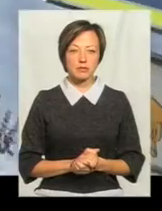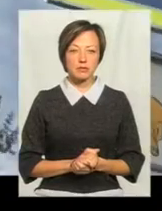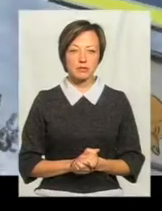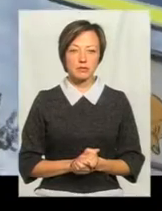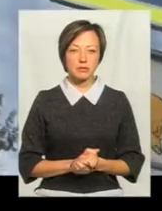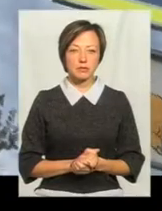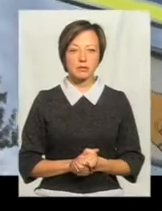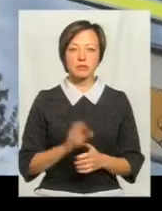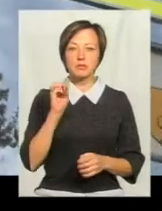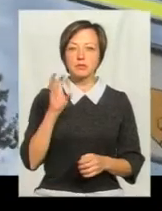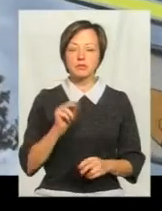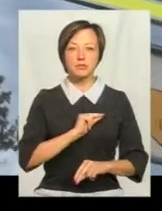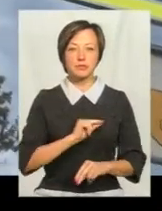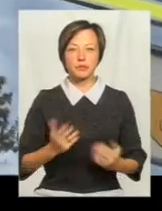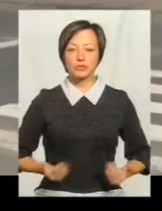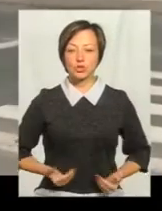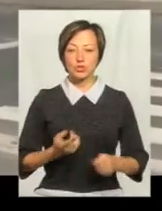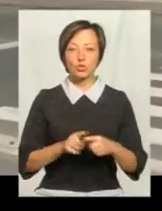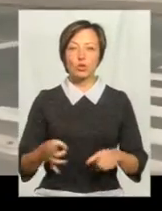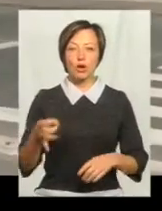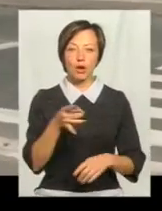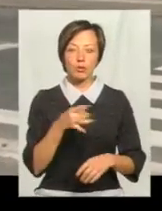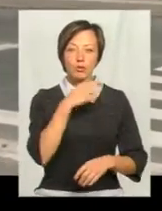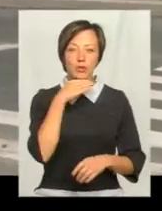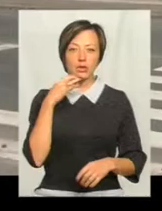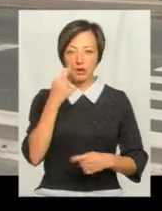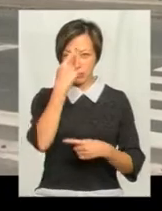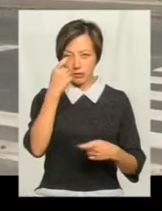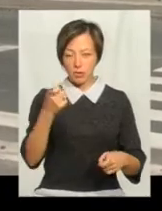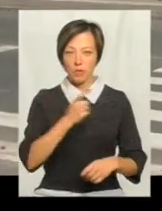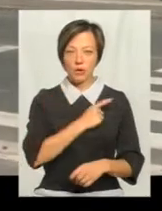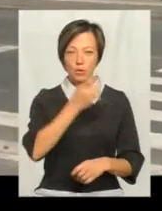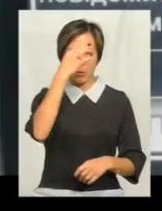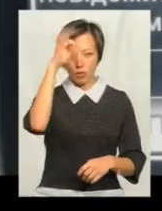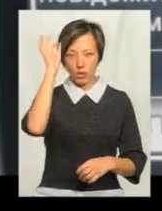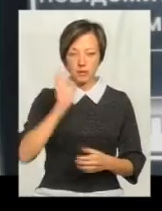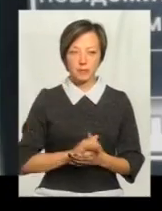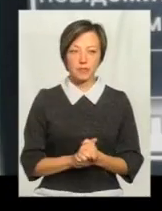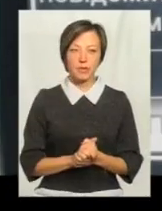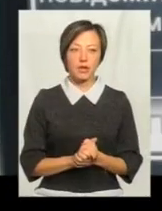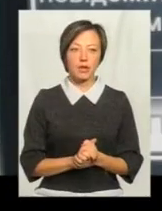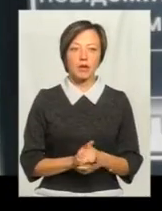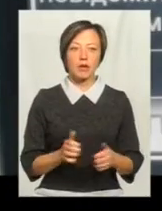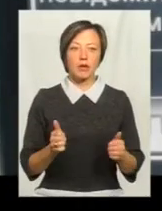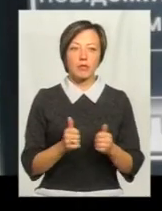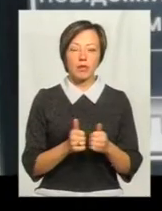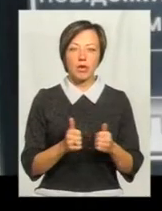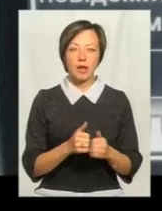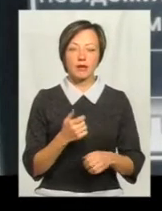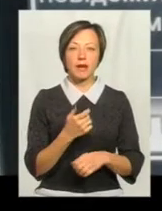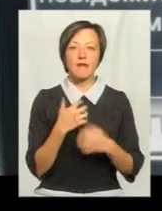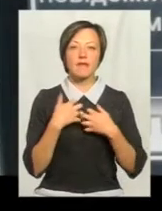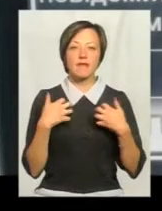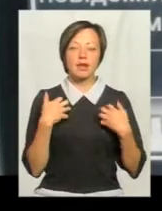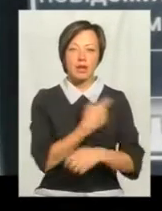Що світлофор не працює, жителі цього мікрорайону неодноразово повідомляли патрульній поліції. Поряд ветеринарної лікарні протягом тижня не працює